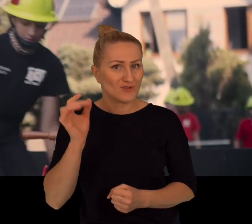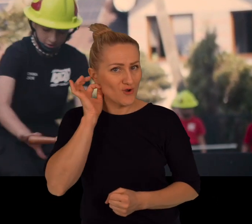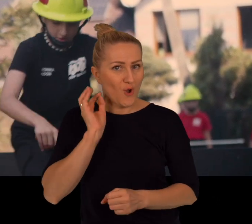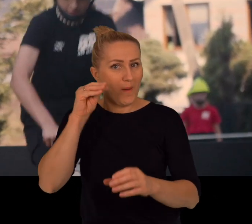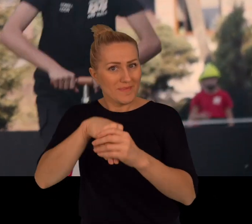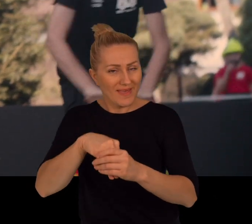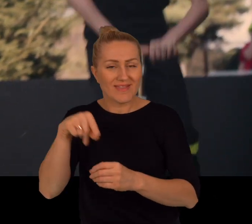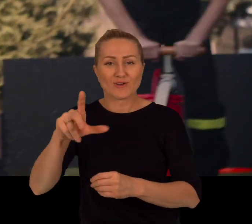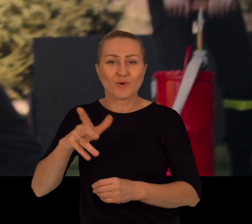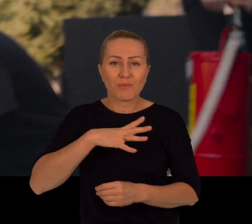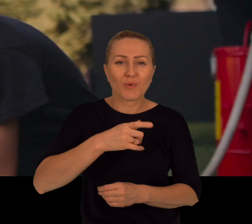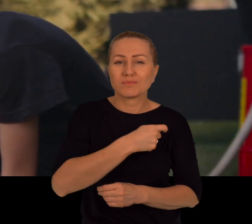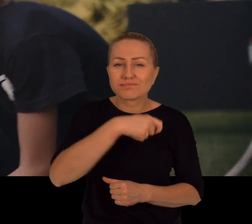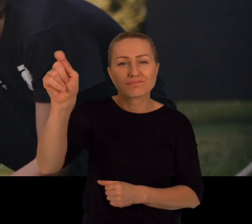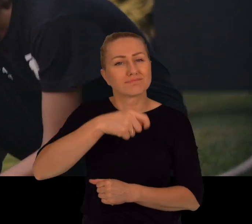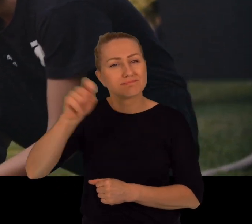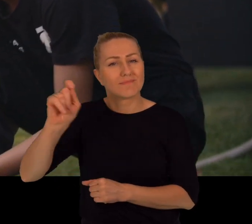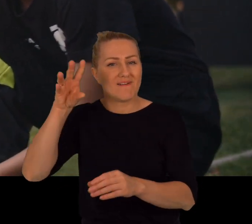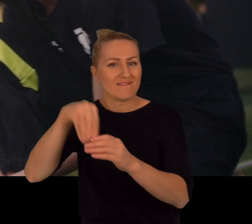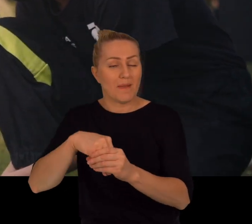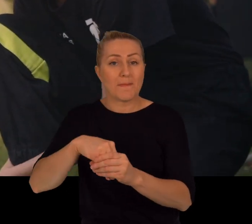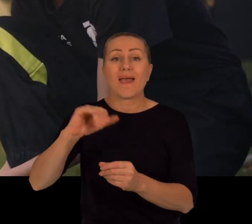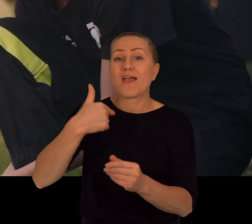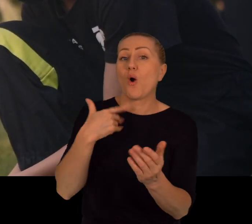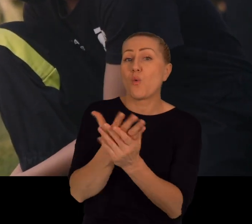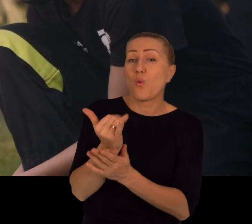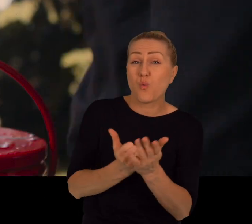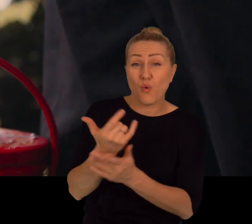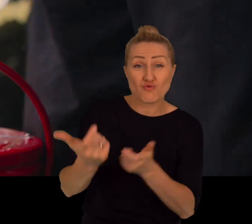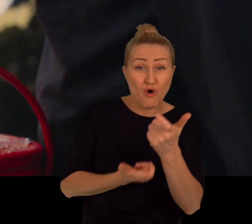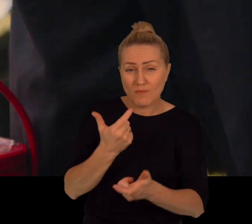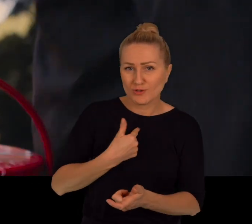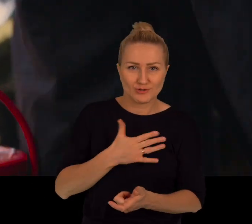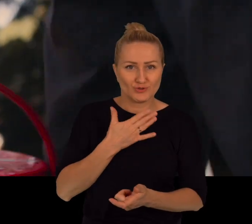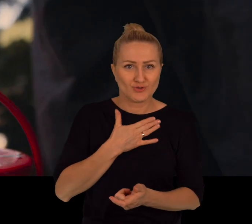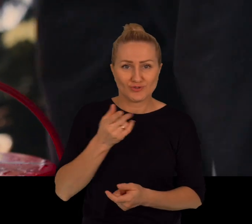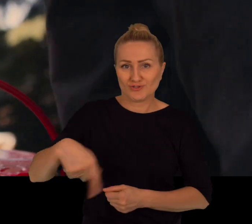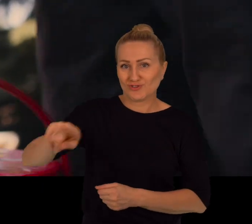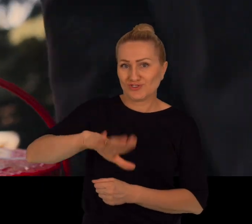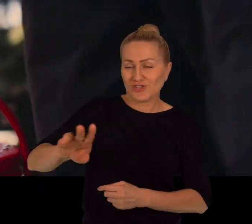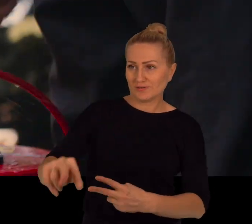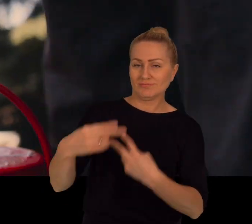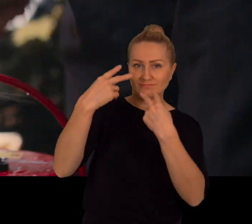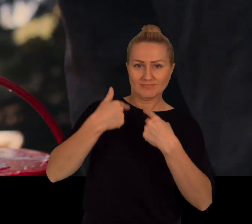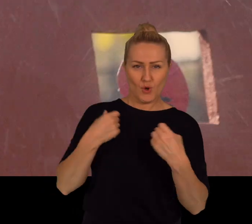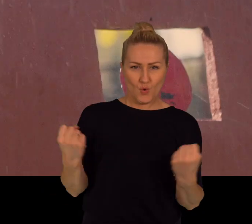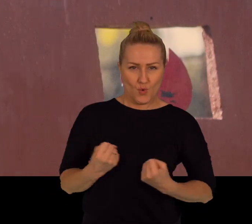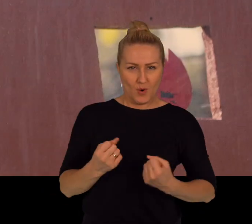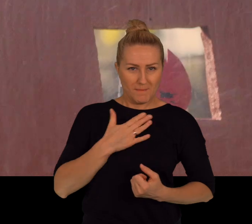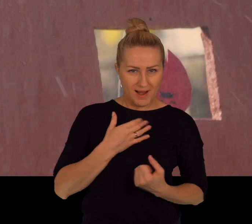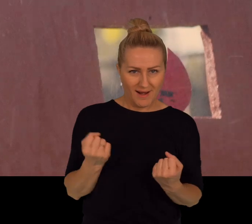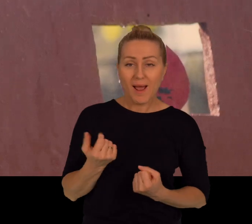Jocie, która wyjeżdżała do akcji. Jak ja zrobiłam te kursy, to tak jakby ja urosłam w oczach tych dzieci.